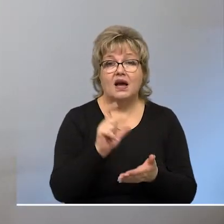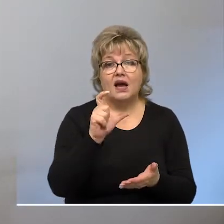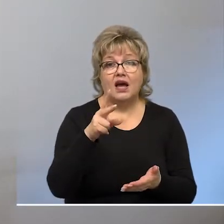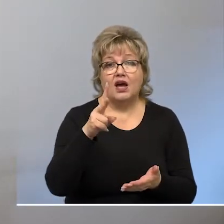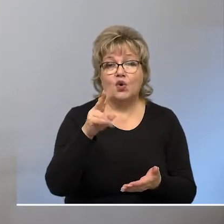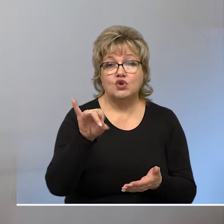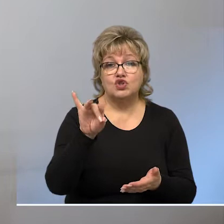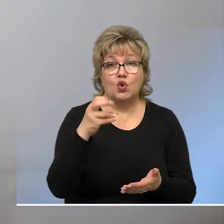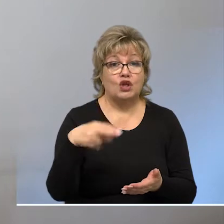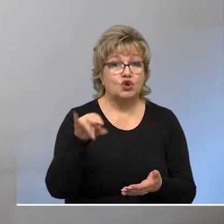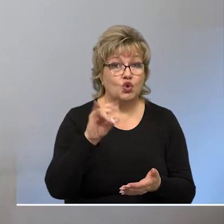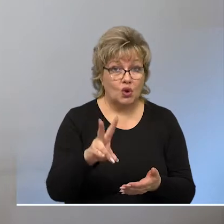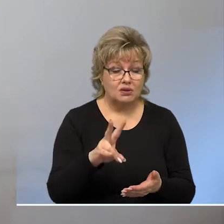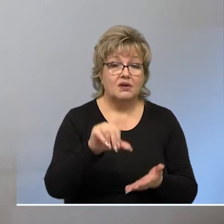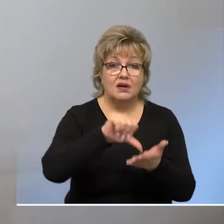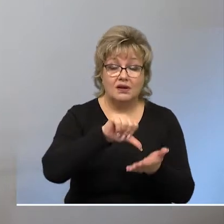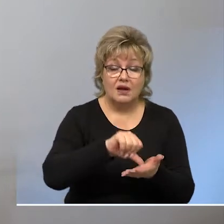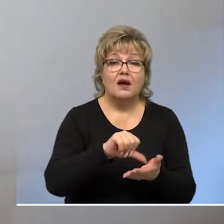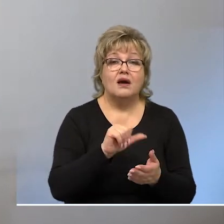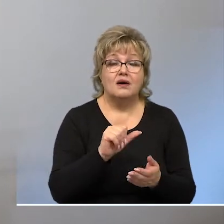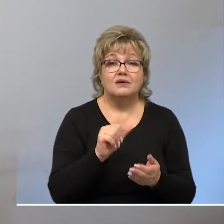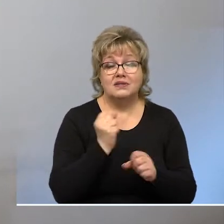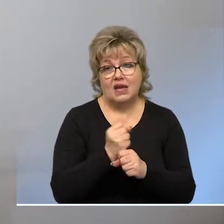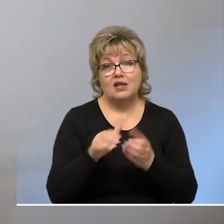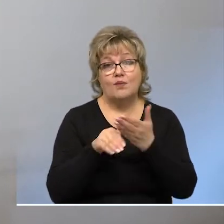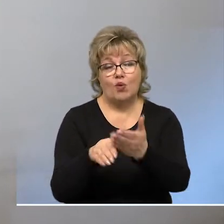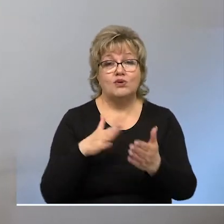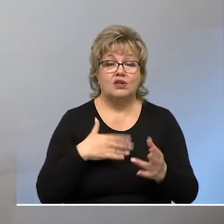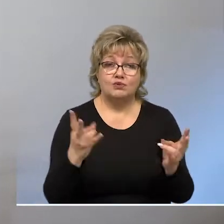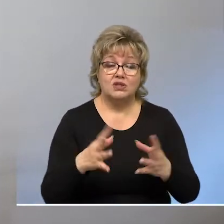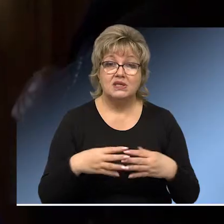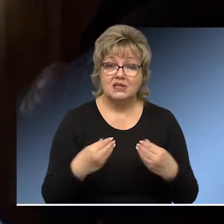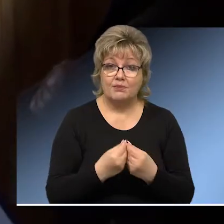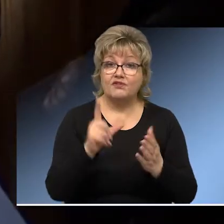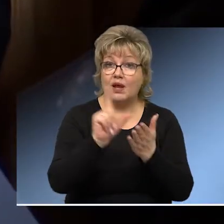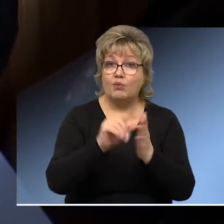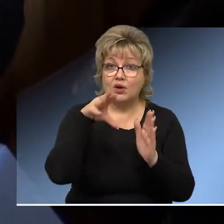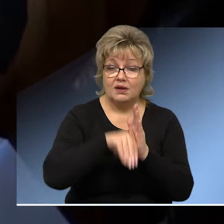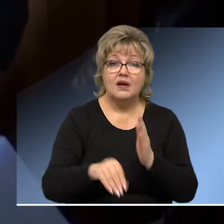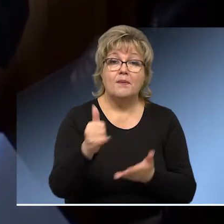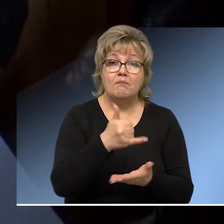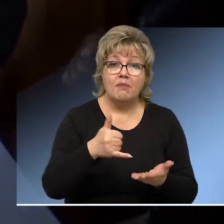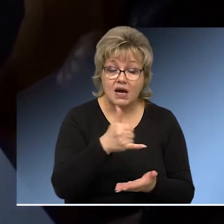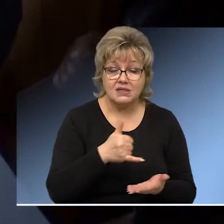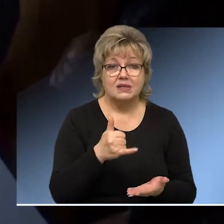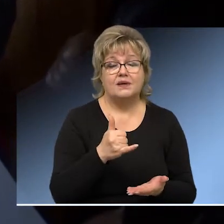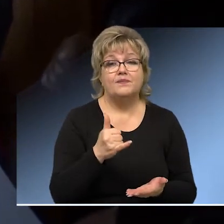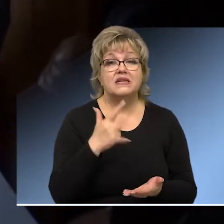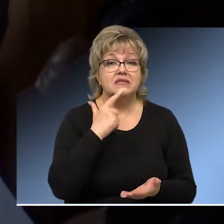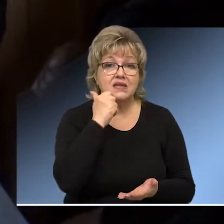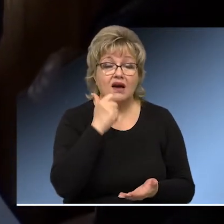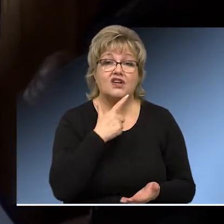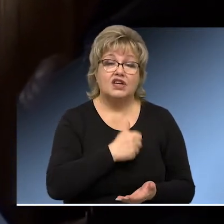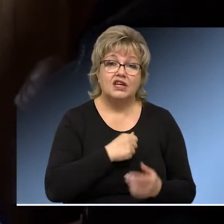лице «Экостройдона» оказать помощь нашим нуждающимся семьям. В набор входили продукты питания – масло